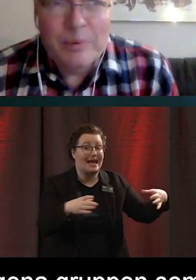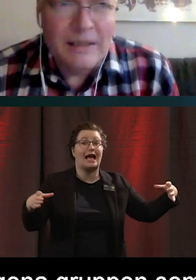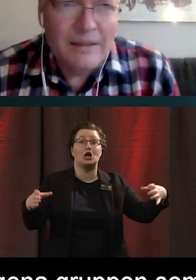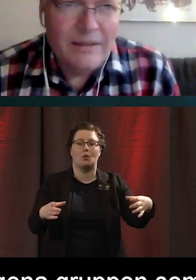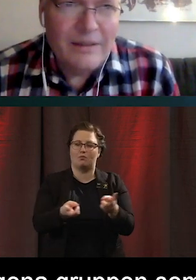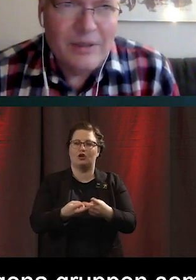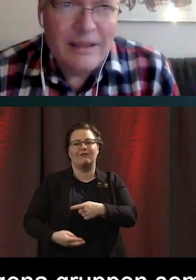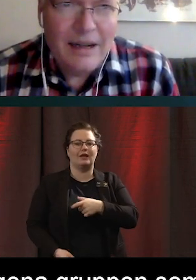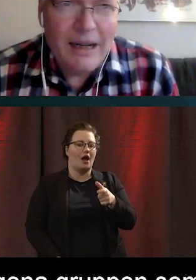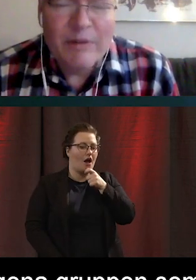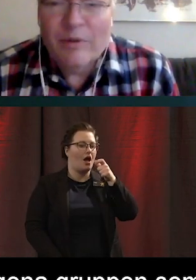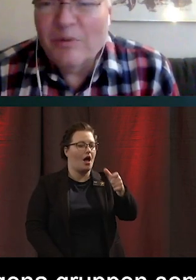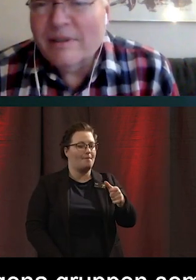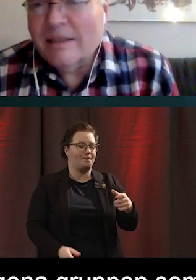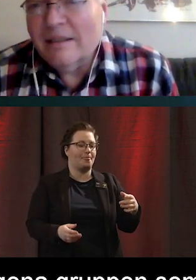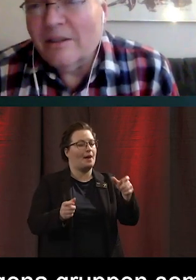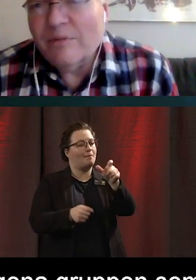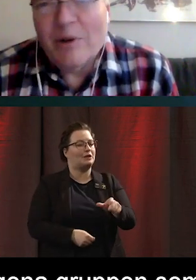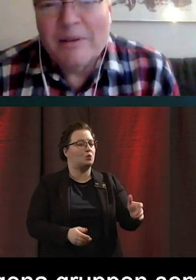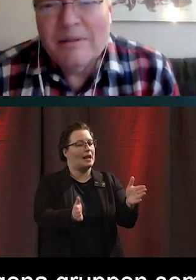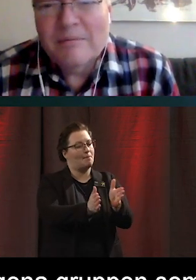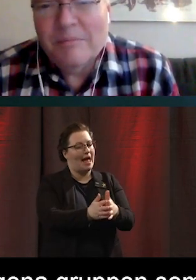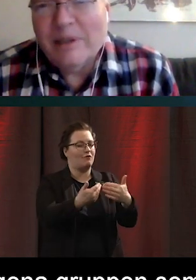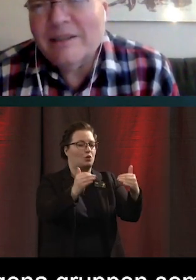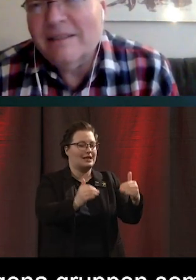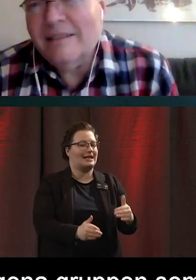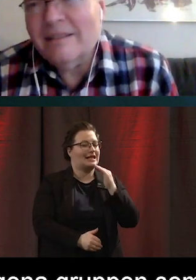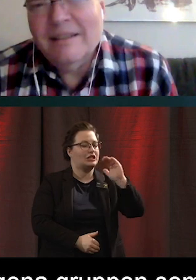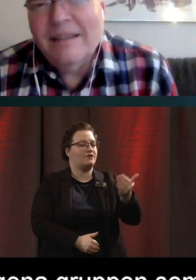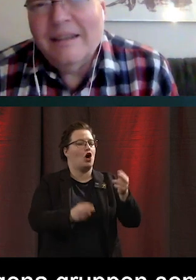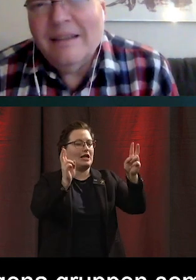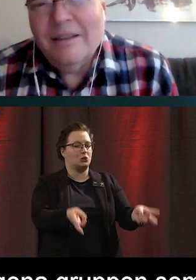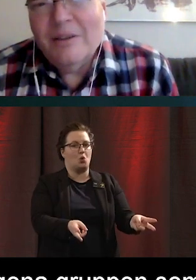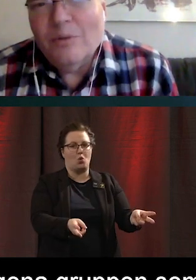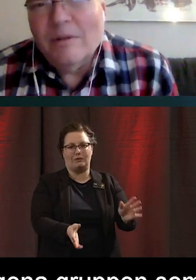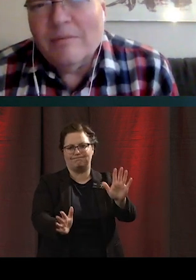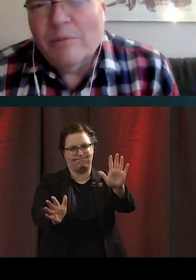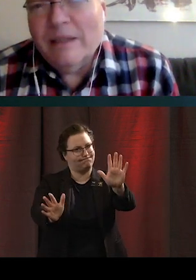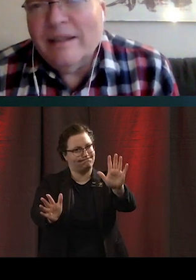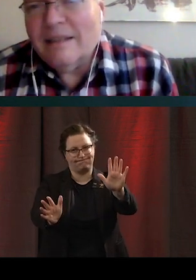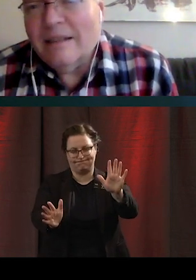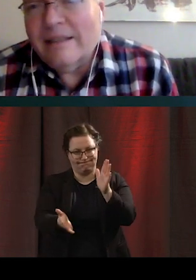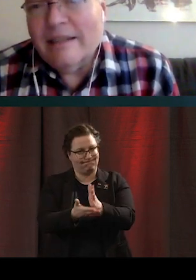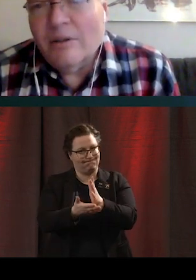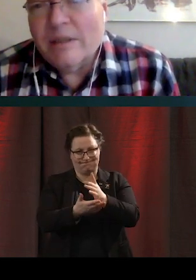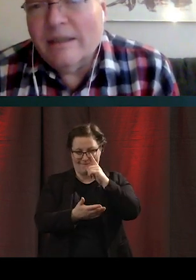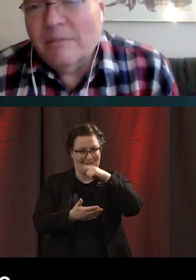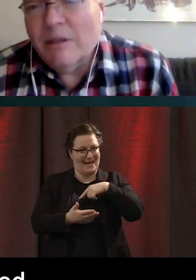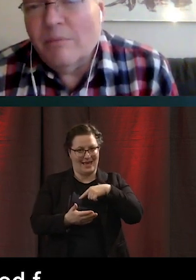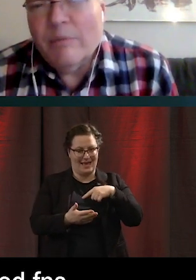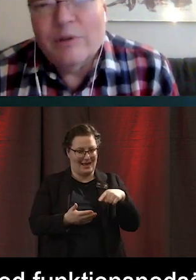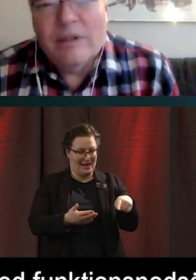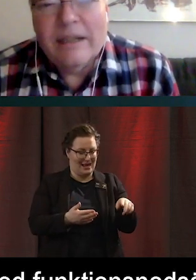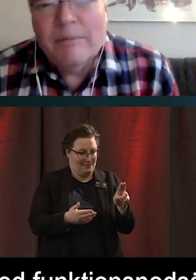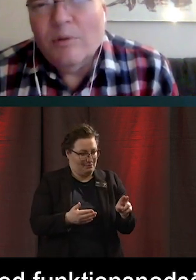ihop och säger att alla med funktionsnedsättning har svarat på det här sättet. Då blir det ett slags genomsnitt.